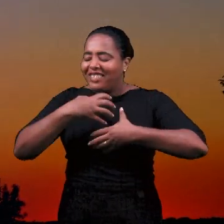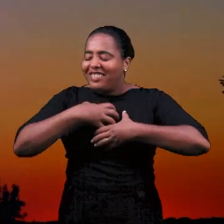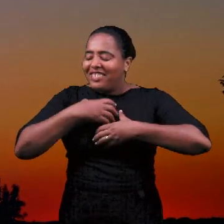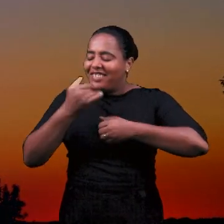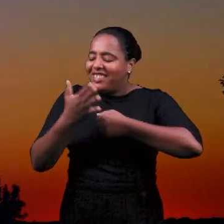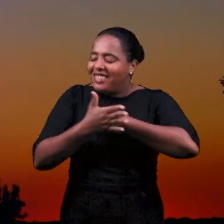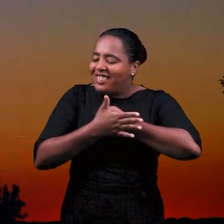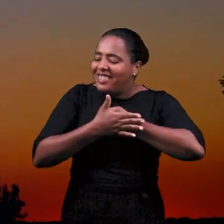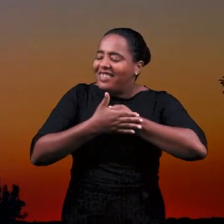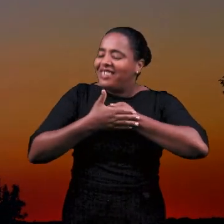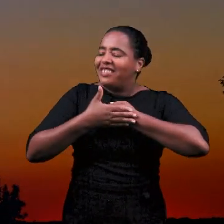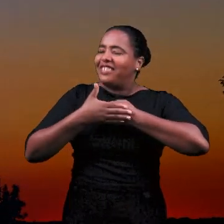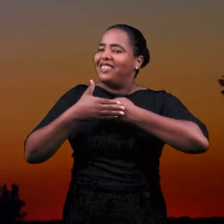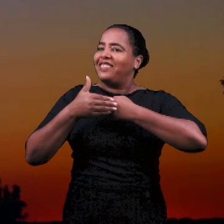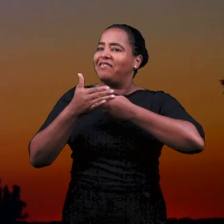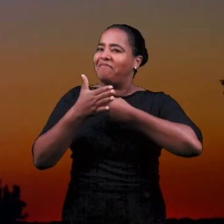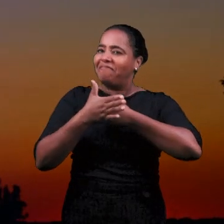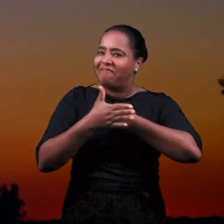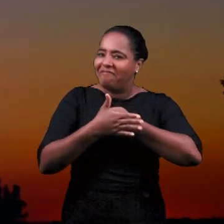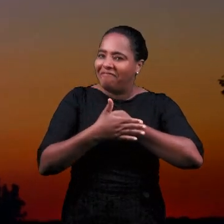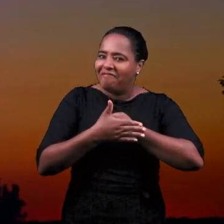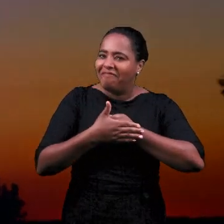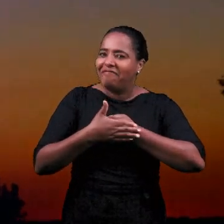зовет тебя и меня.